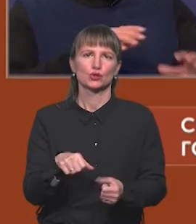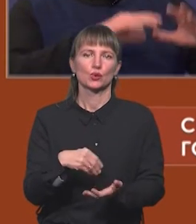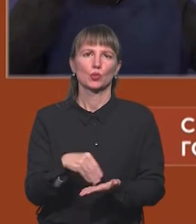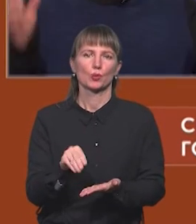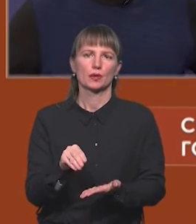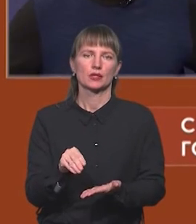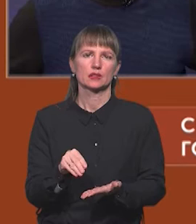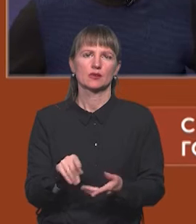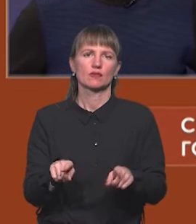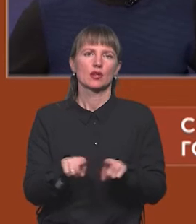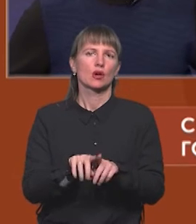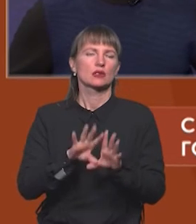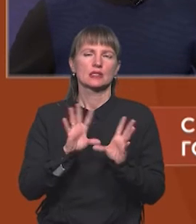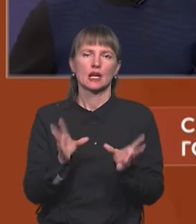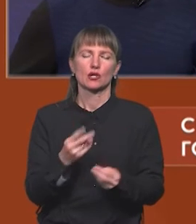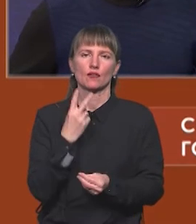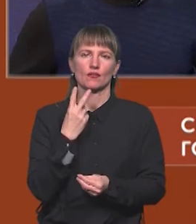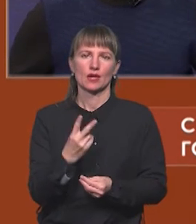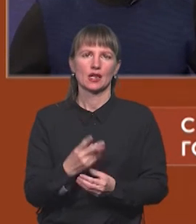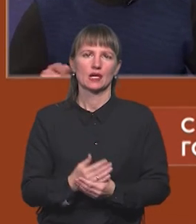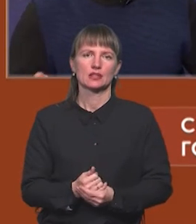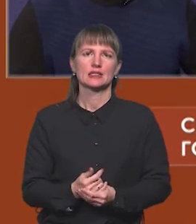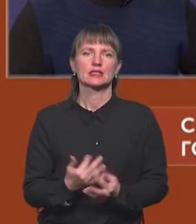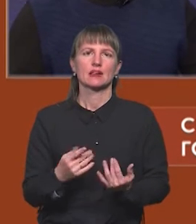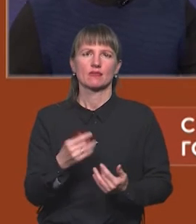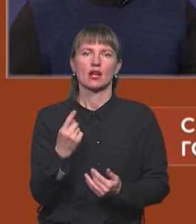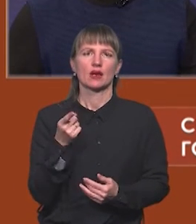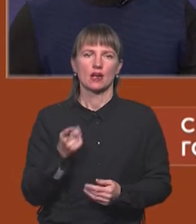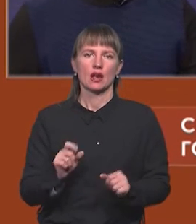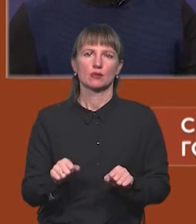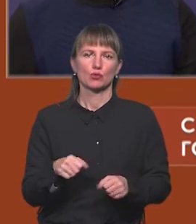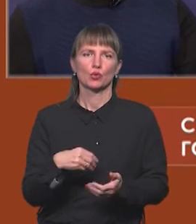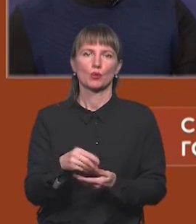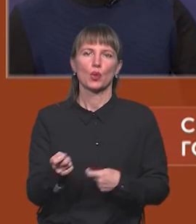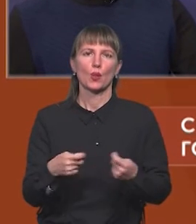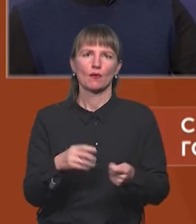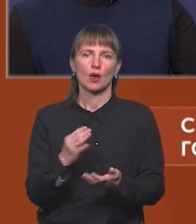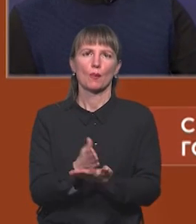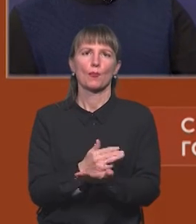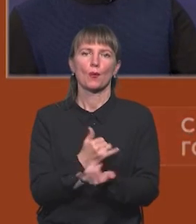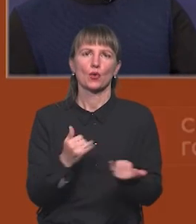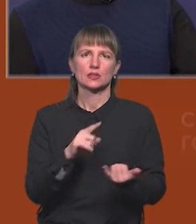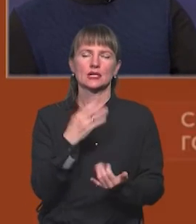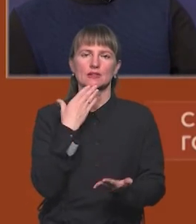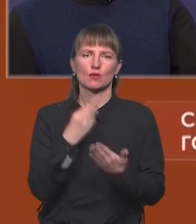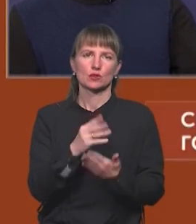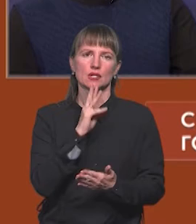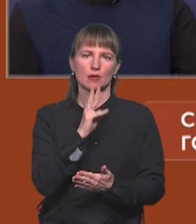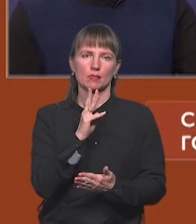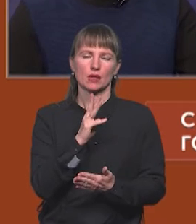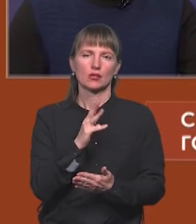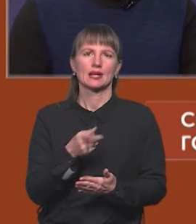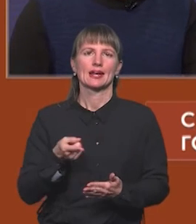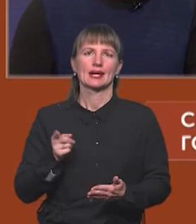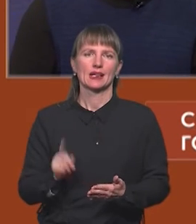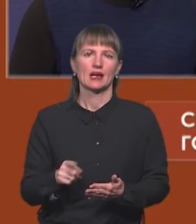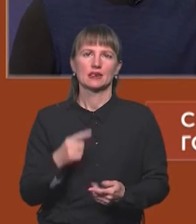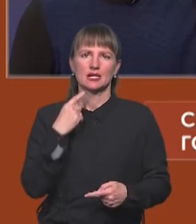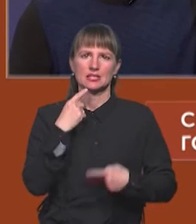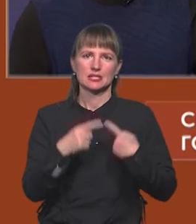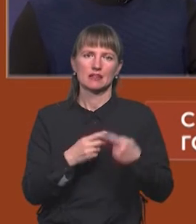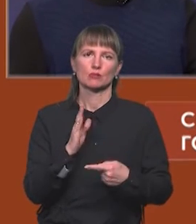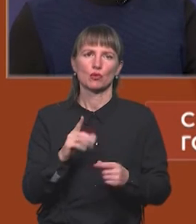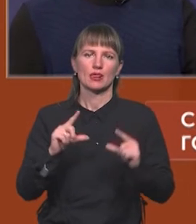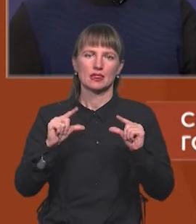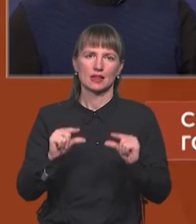в такому загальному вигляді, скільки ви реально можете купити товарів у послуг за свою заробітну плату, реальна завжди буде